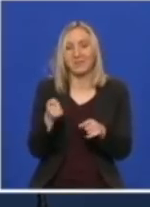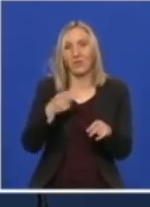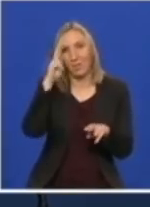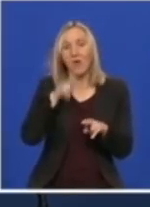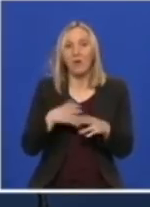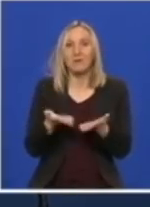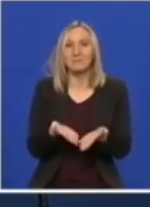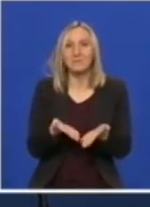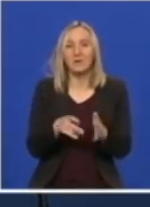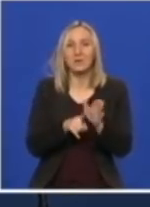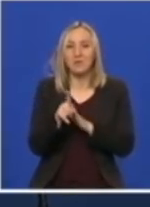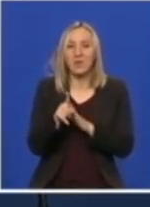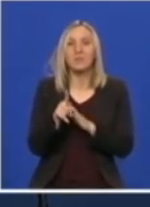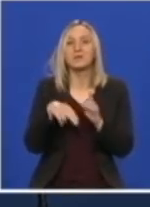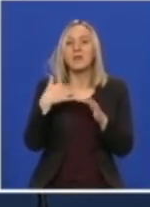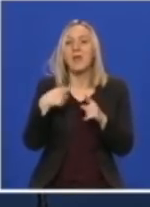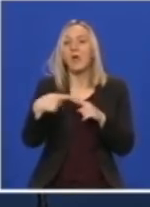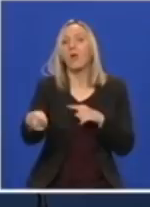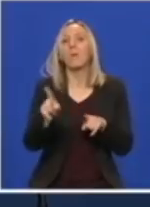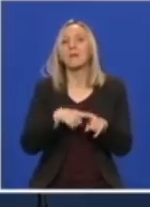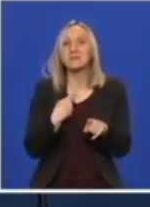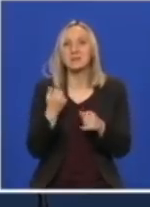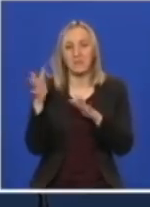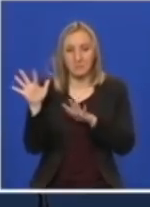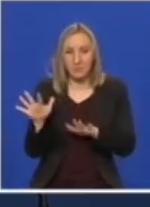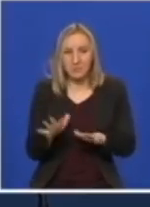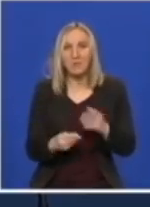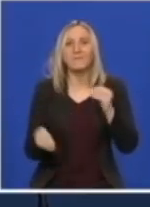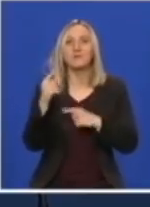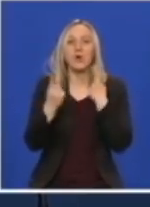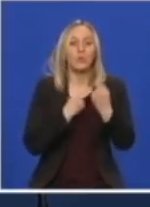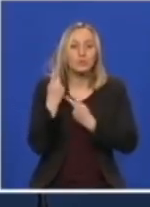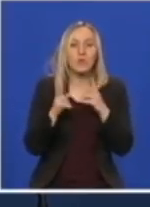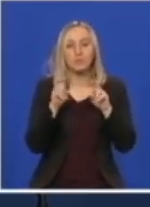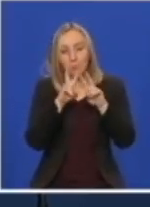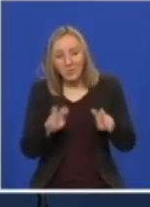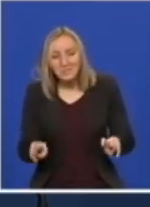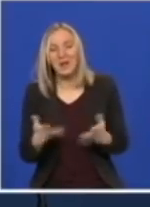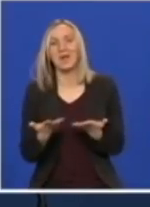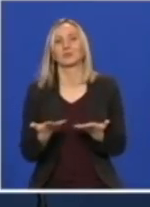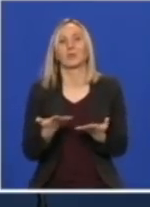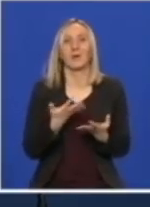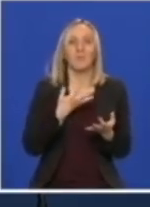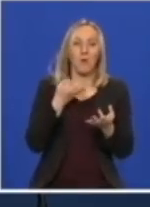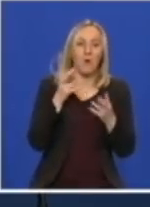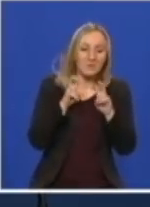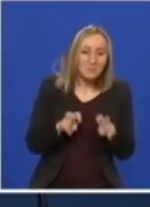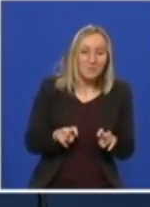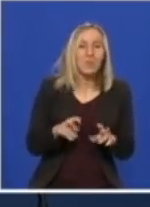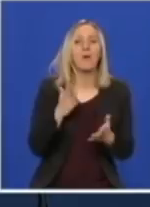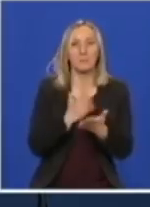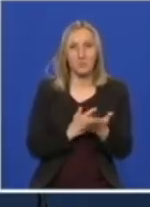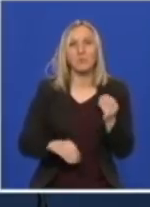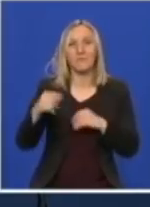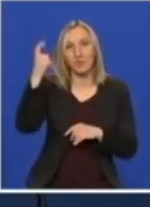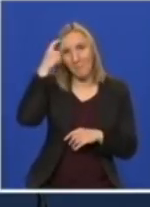nadamo sve ovo slegne, pa kad budemo imali više uslova za istraživanje, ispitivanja, bit ćemo tada sigurno pametni,